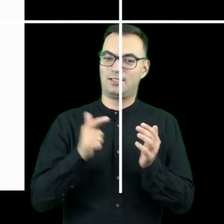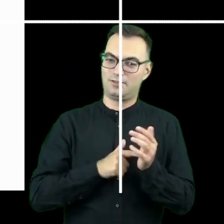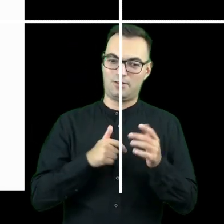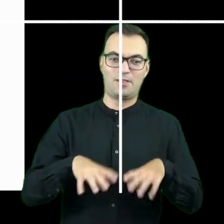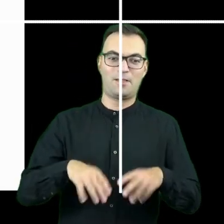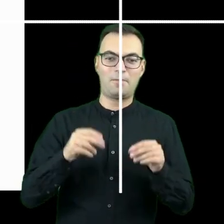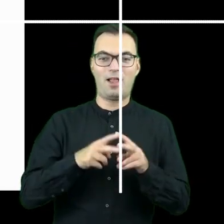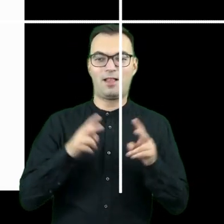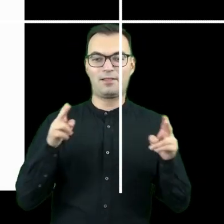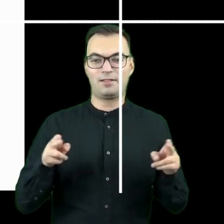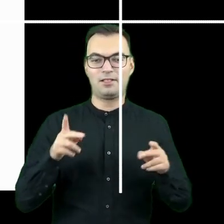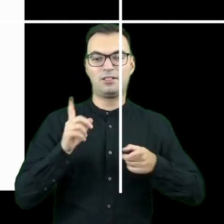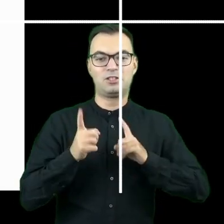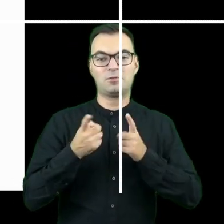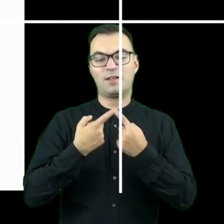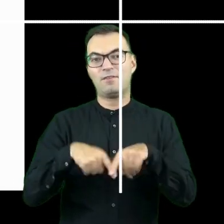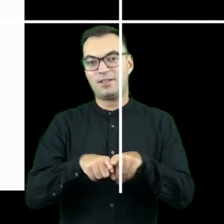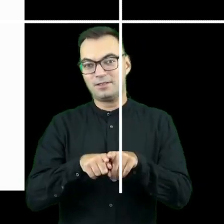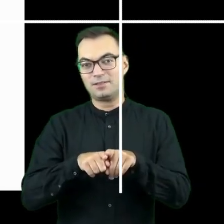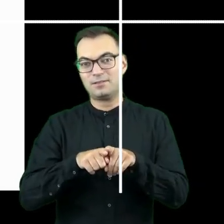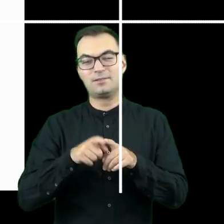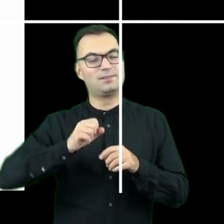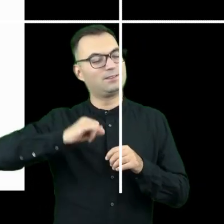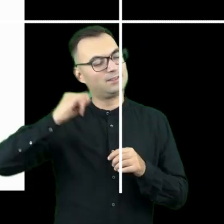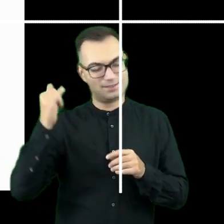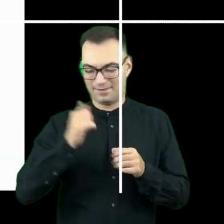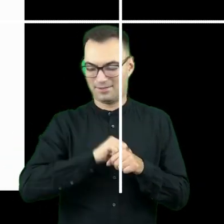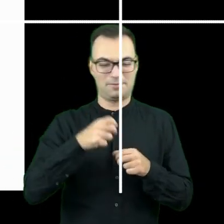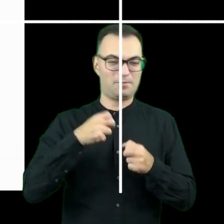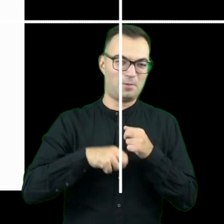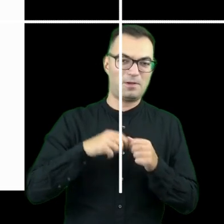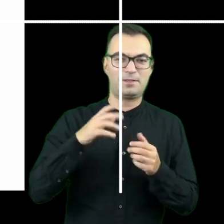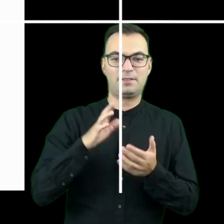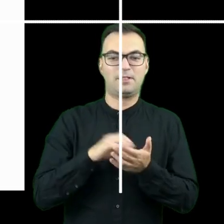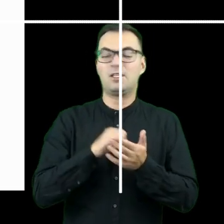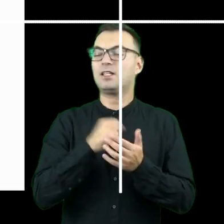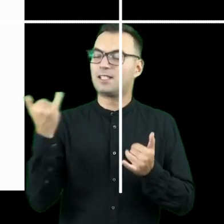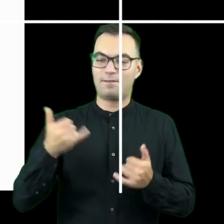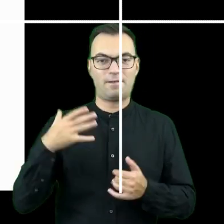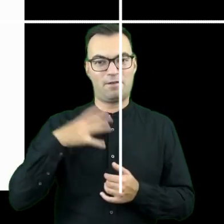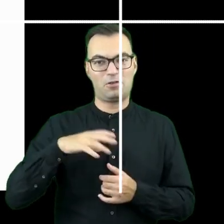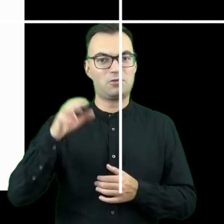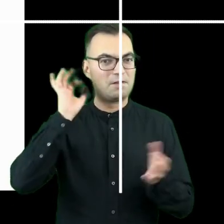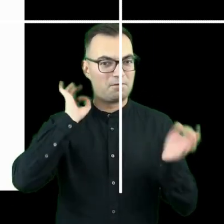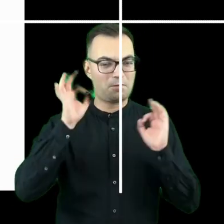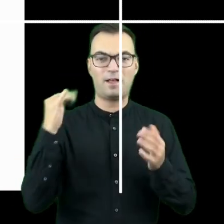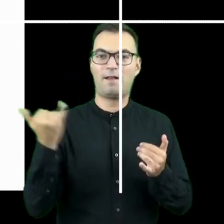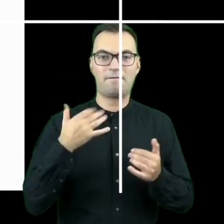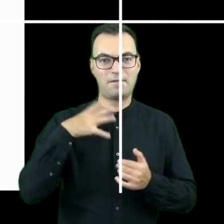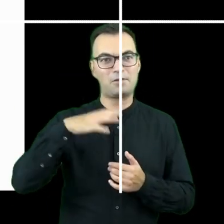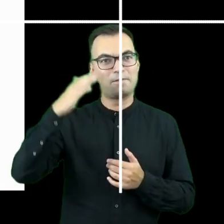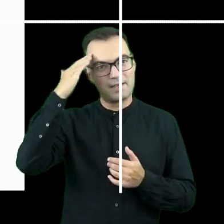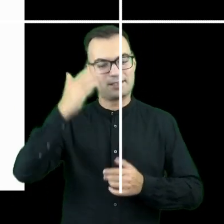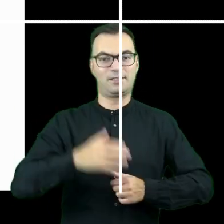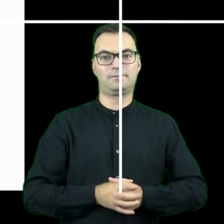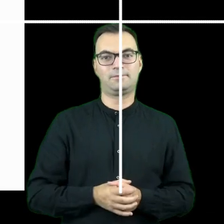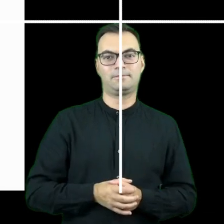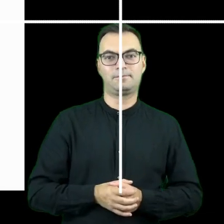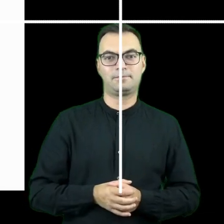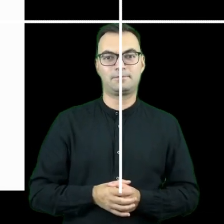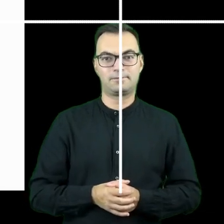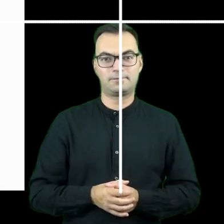etapie szybkiego realizowania rozwiązania, niezwykle cenną informacją i pozwala